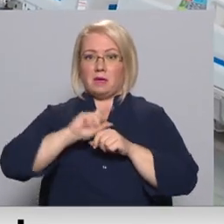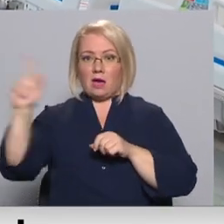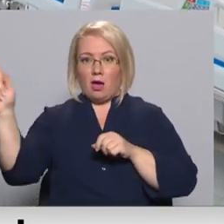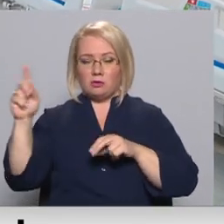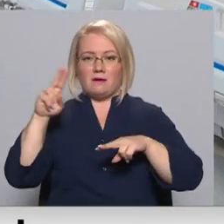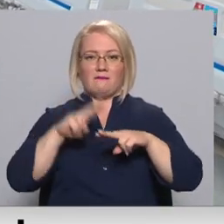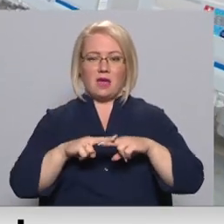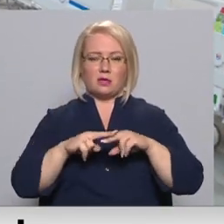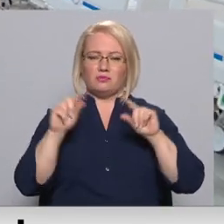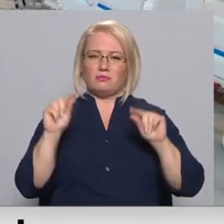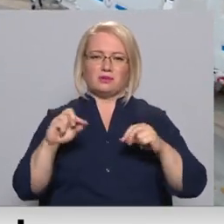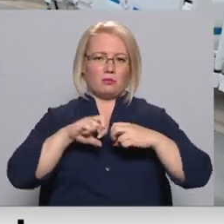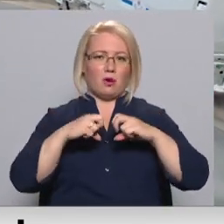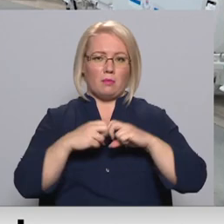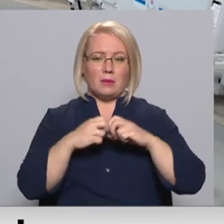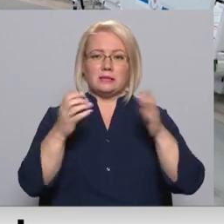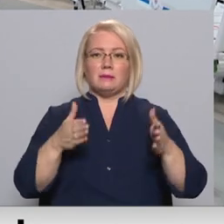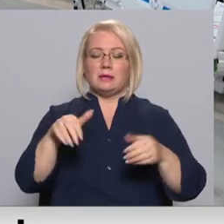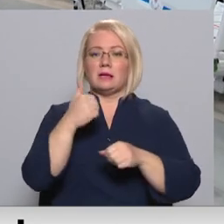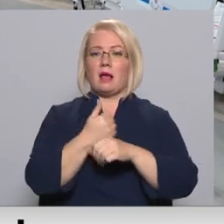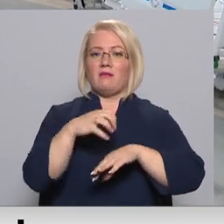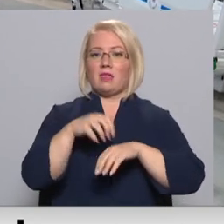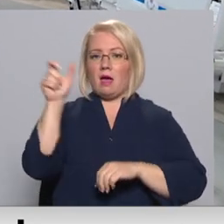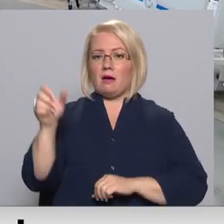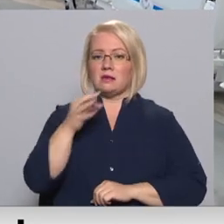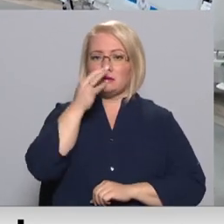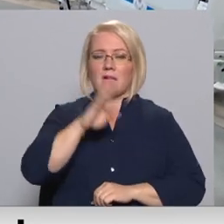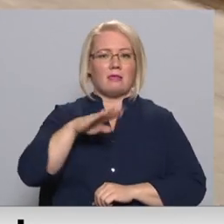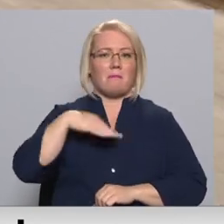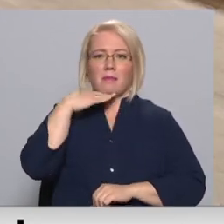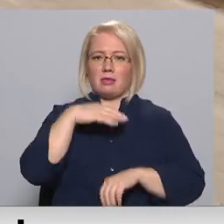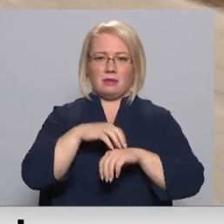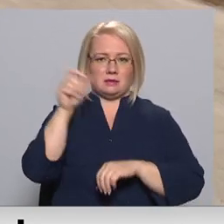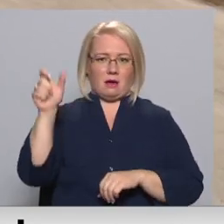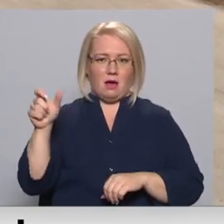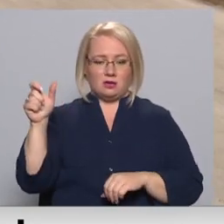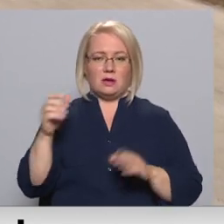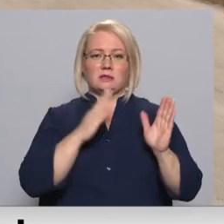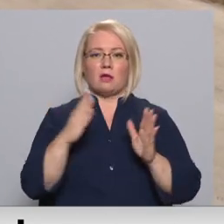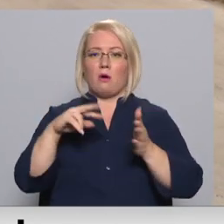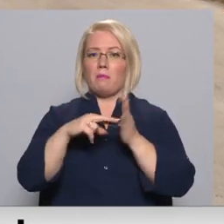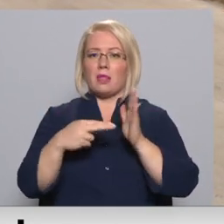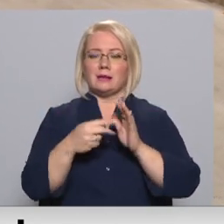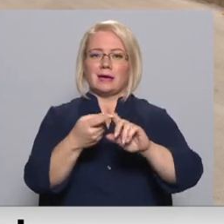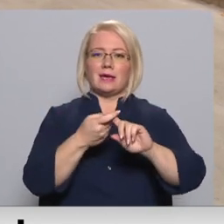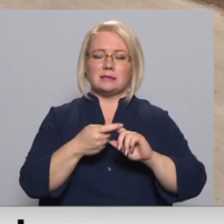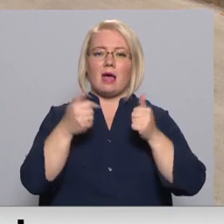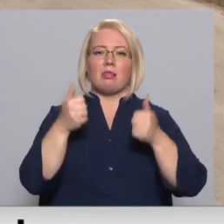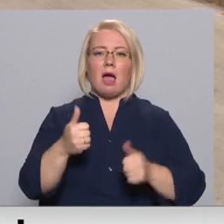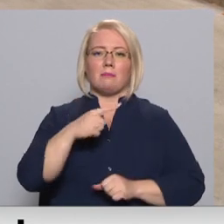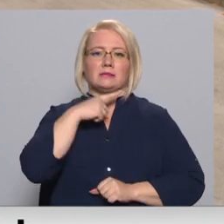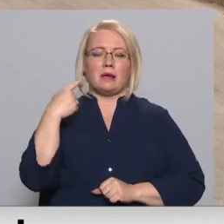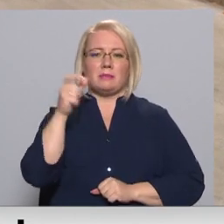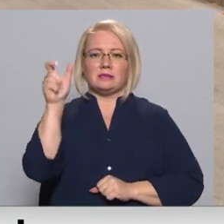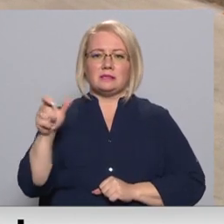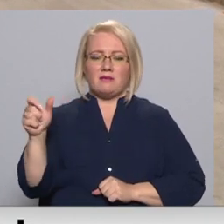būs mazākā problēma. Slimnīcas galvenā ārsts saka – nepietiks mediķu. Ir sagatavots plāns, kā iesaistīt labas gribas cilvēkas darbā